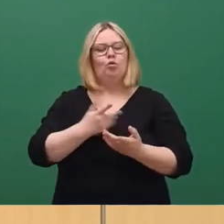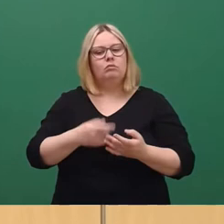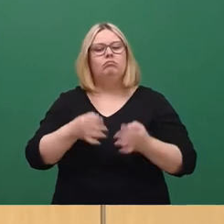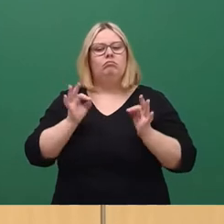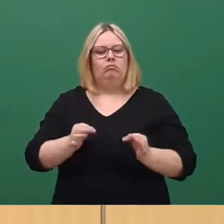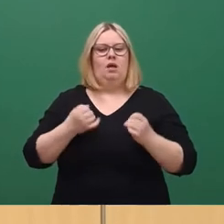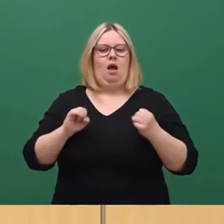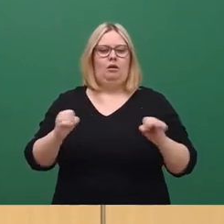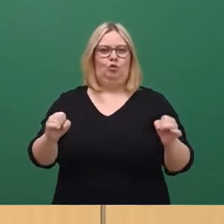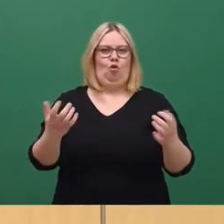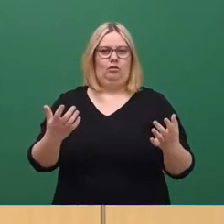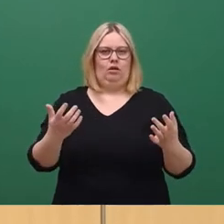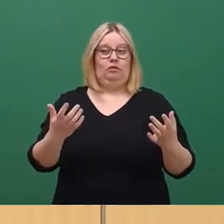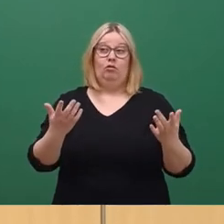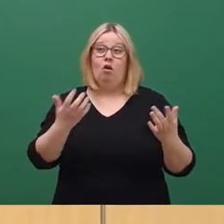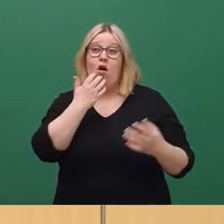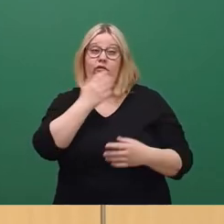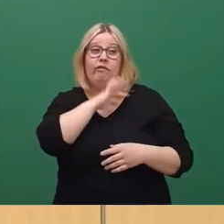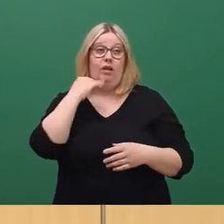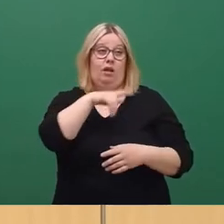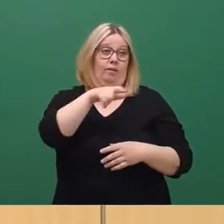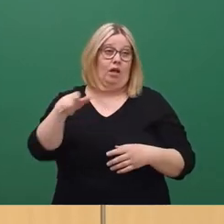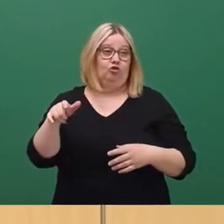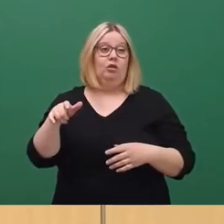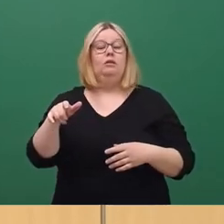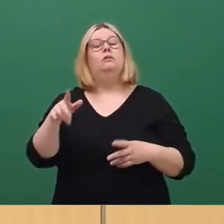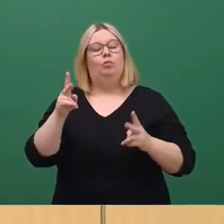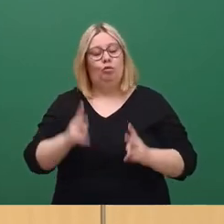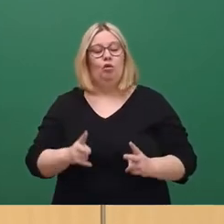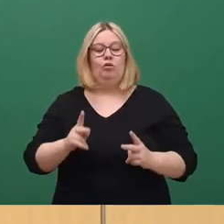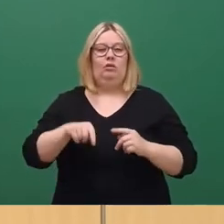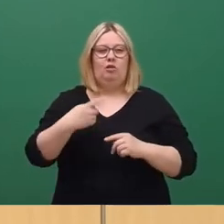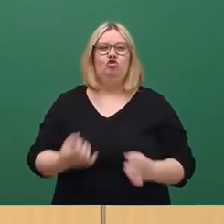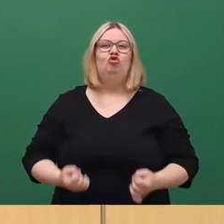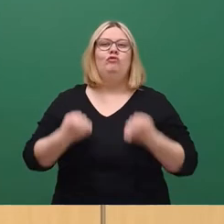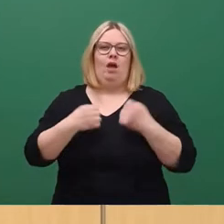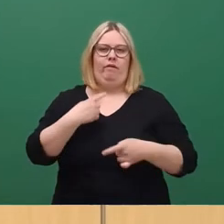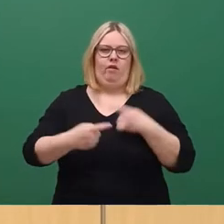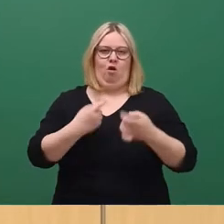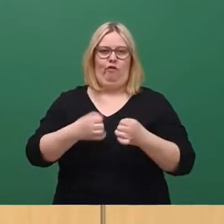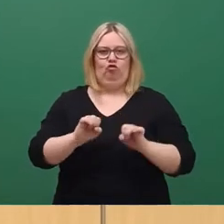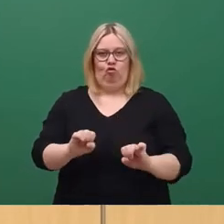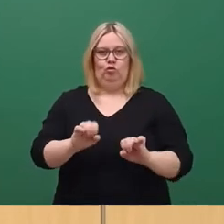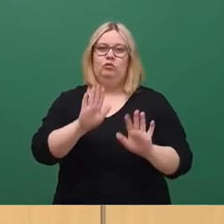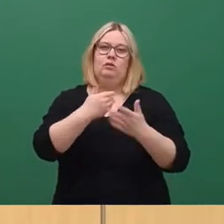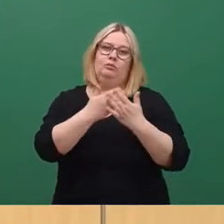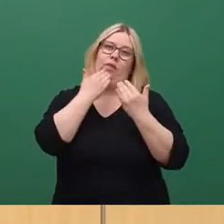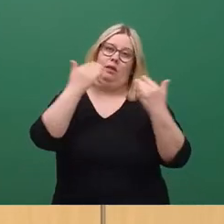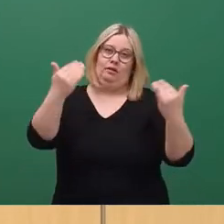die wir brauchen, damit möglichst viele Menschen vor einem schweren Verlauf geschützt werden. Dafür ganz herzliches Dankeschön.